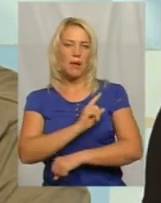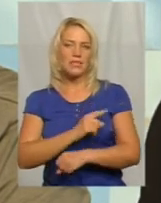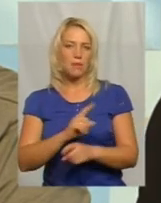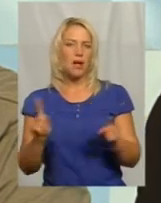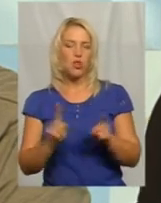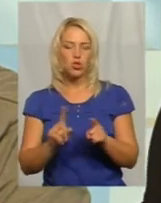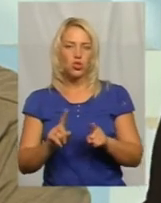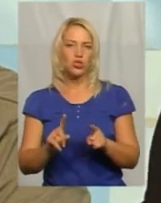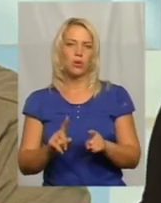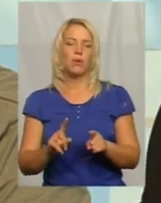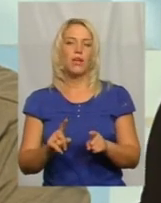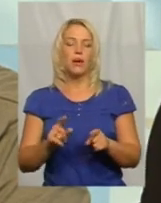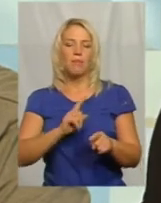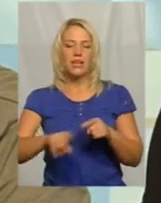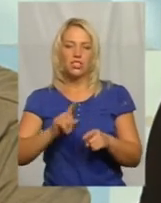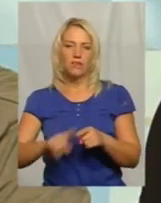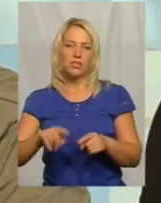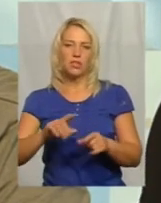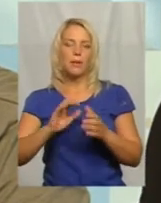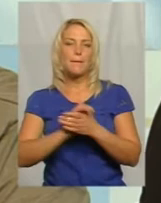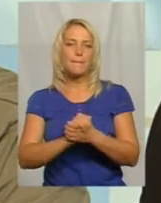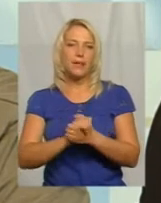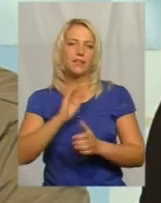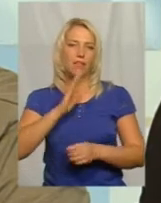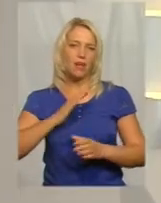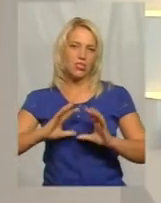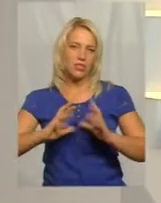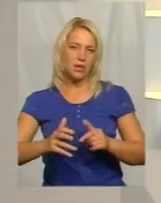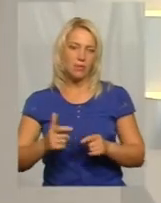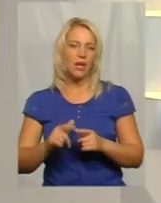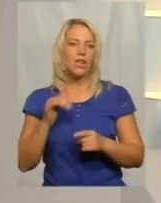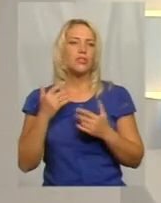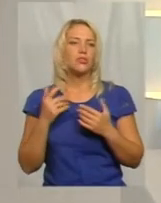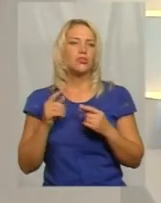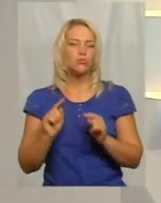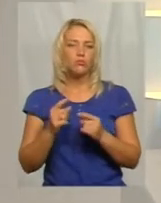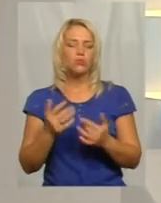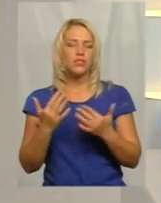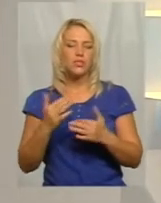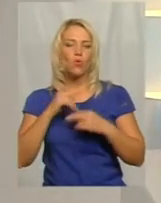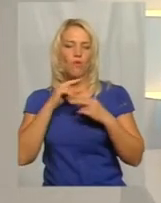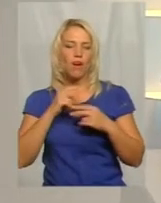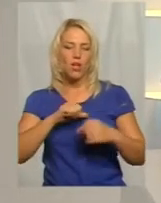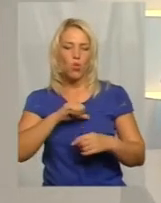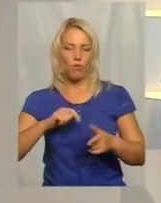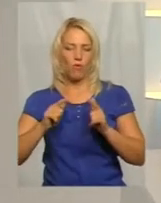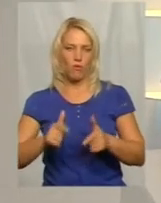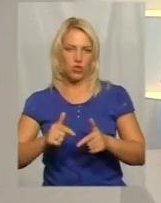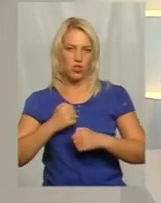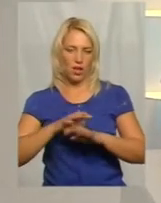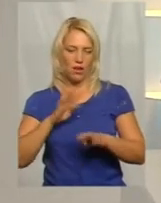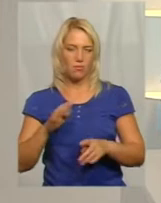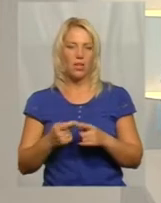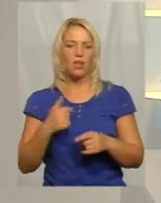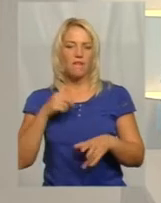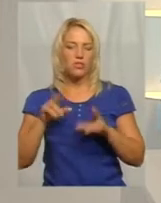пришвидшити мир на нашій землі. А чому стрікувати саме добровольчі армії? Я вважаю, що добровольці – це взагалі